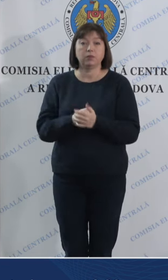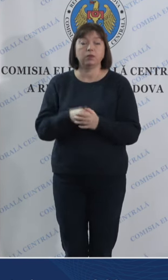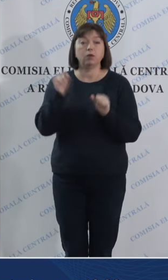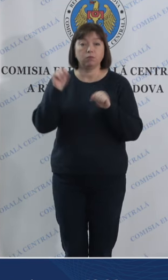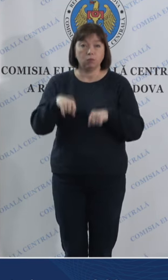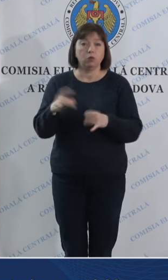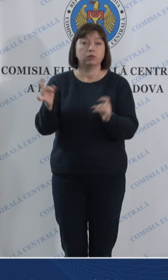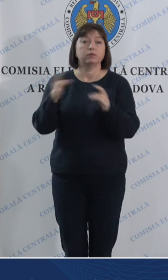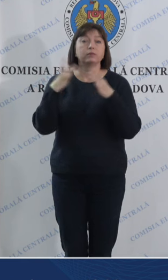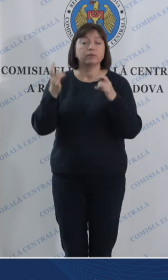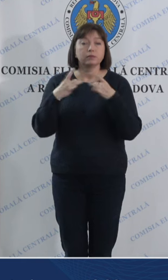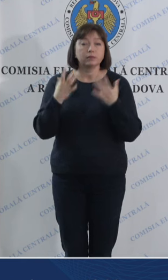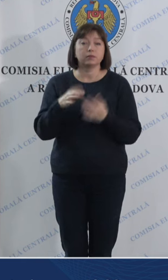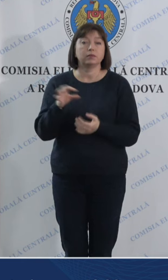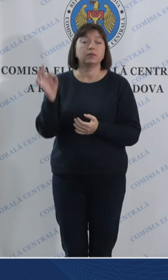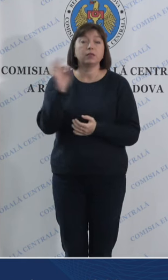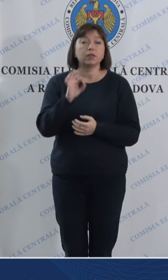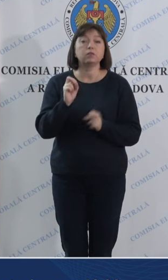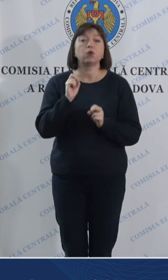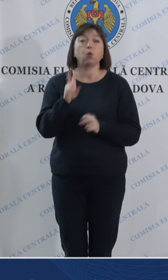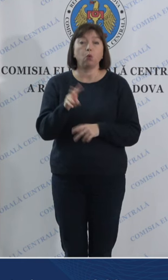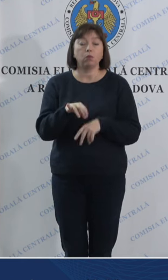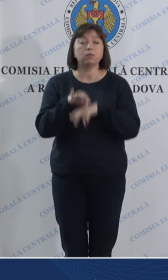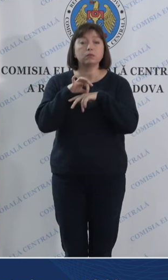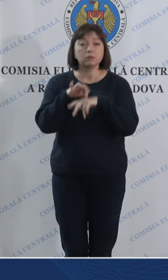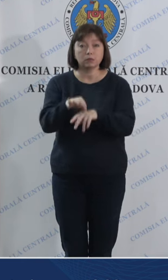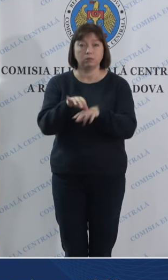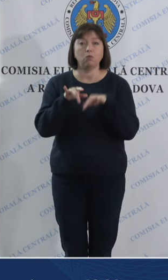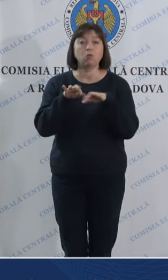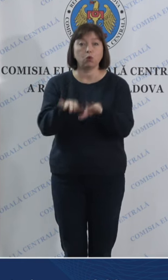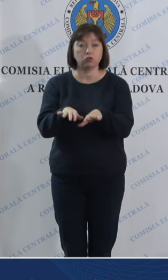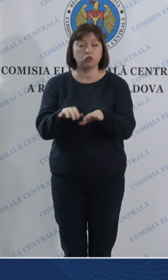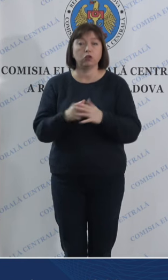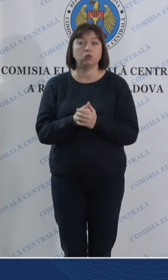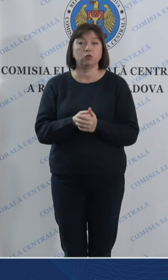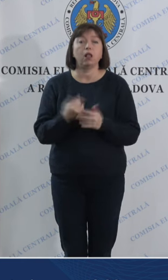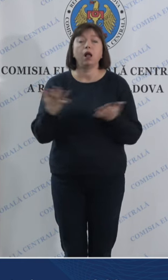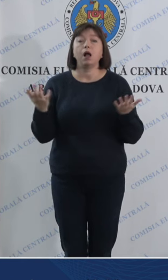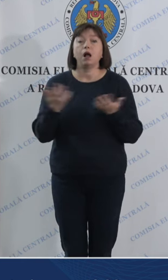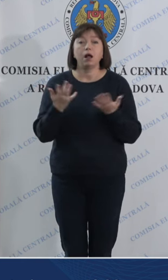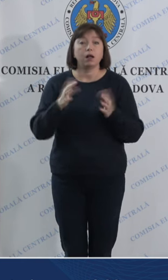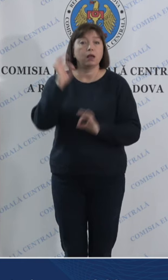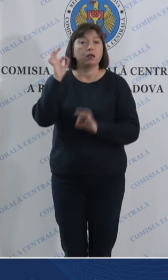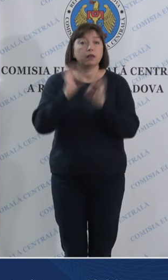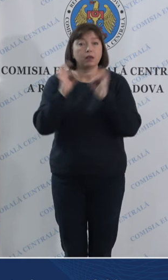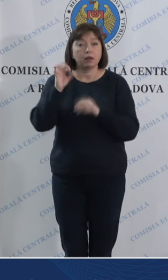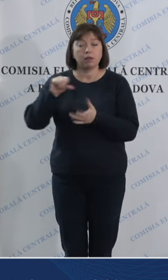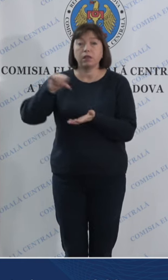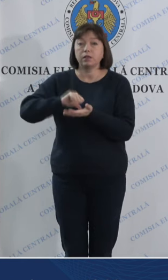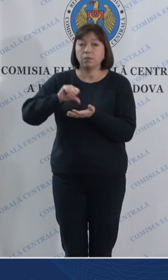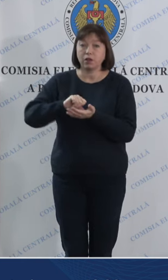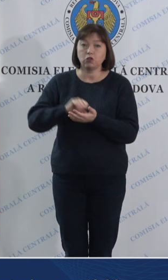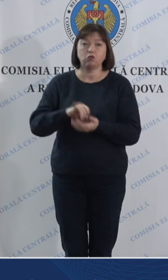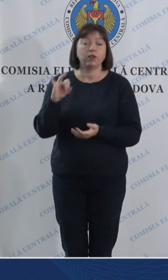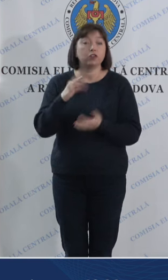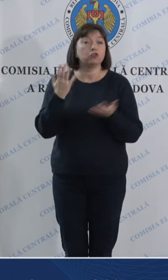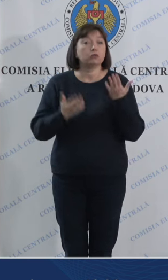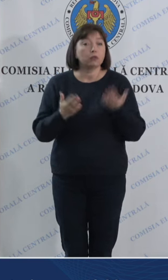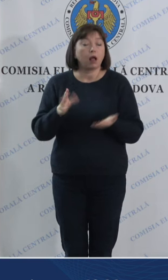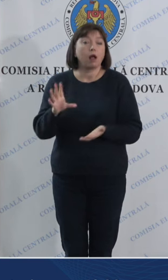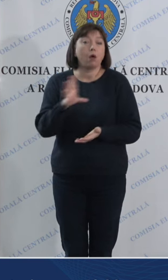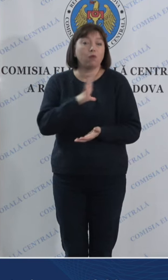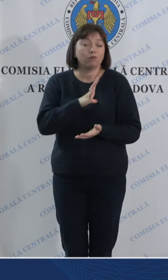ne vor relata despre cum decurge procesul, care este rata de participare și dacă au